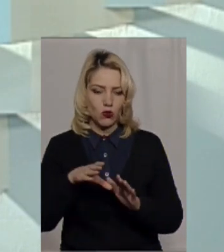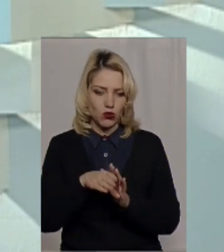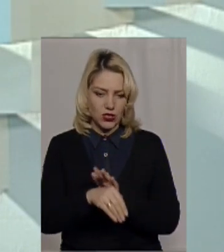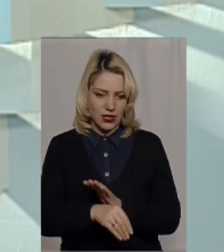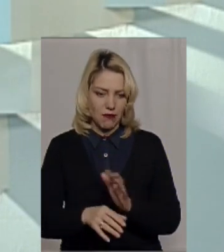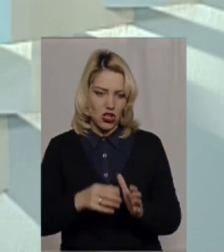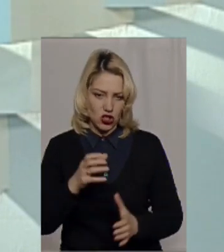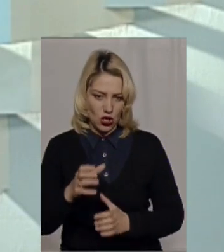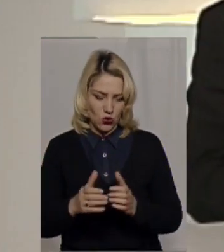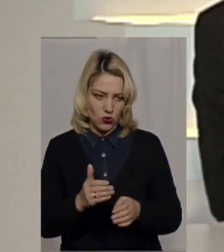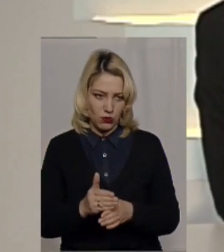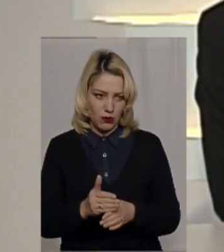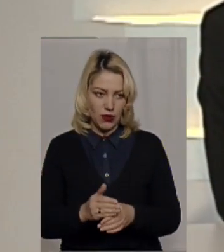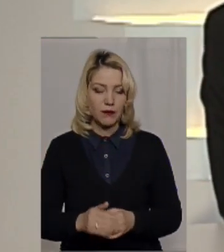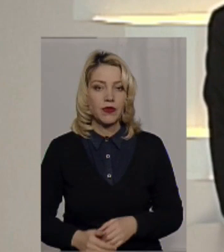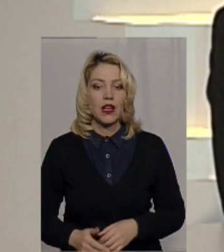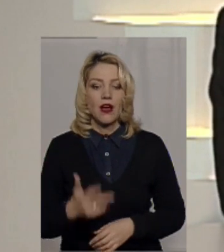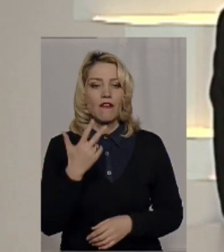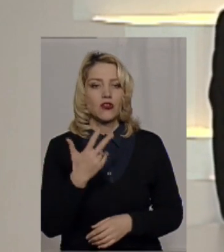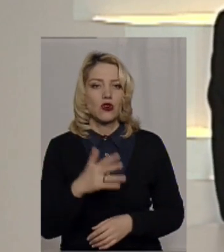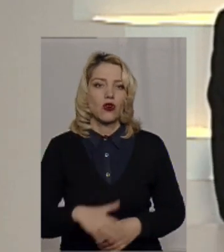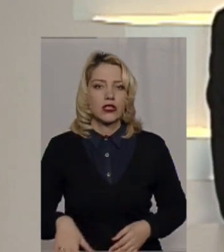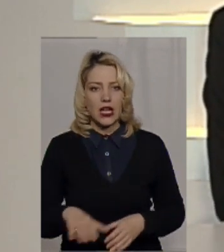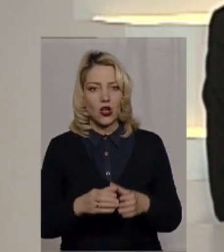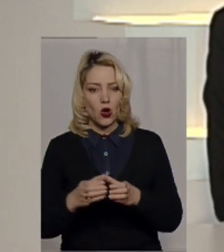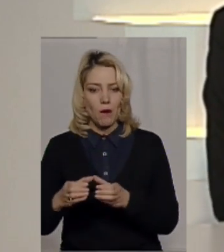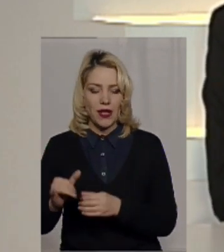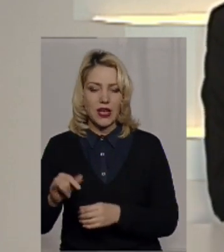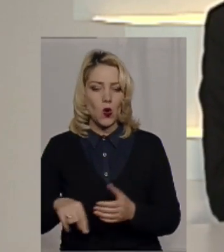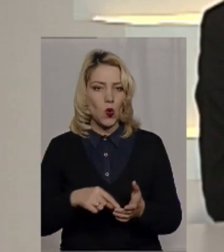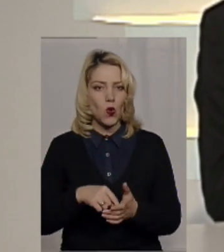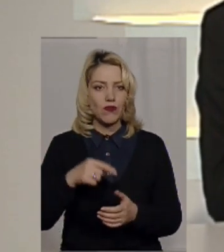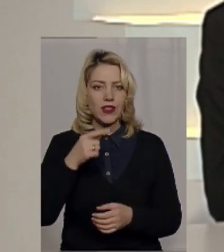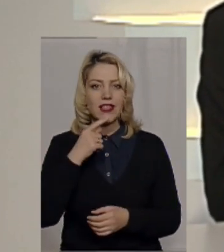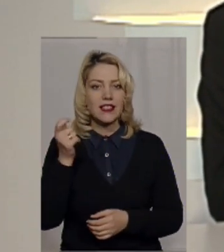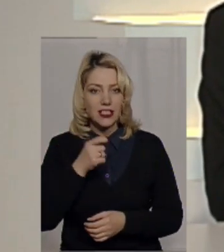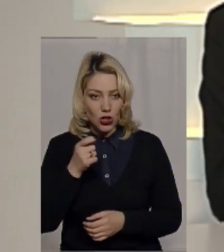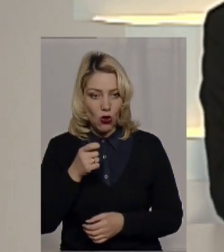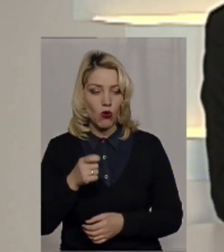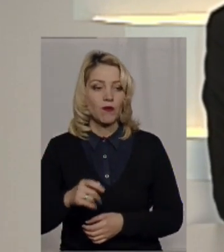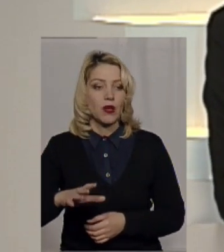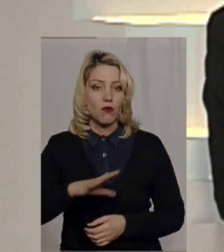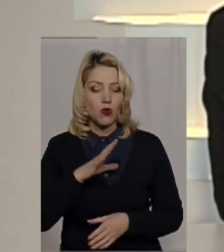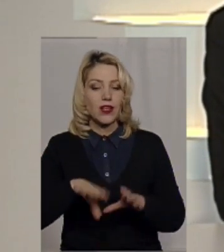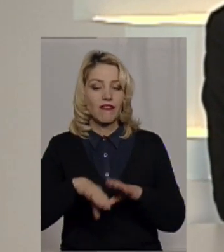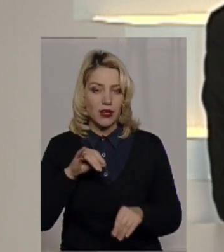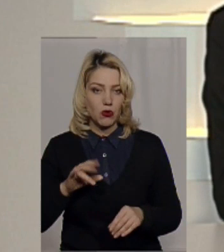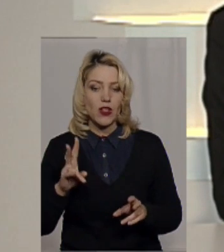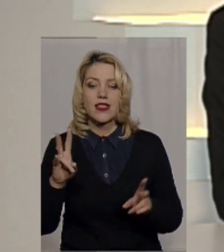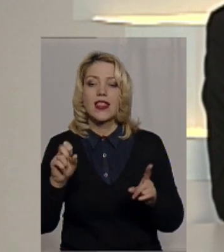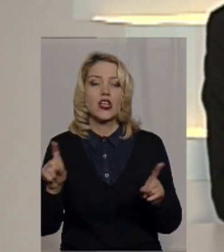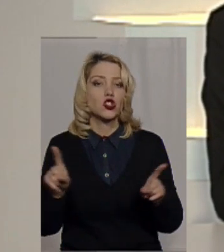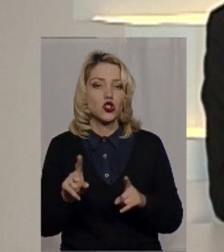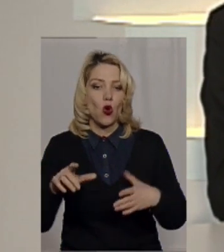технічної допомоги. От в трьох тергромадах Хмельниччини в неділю відбулись вибори. На що ж далі очікувати